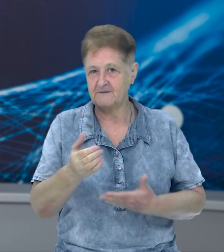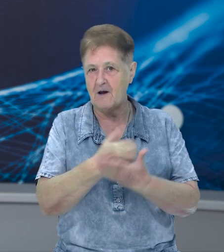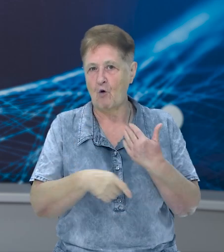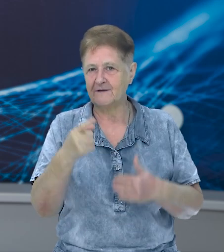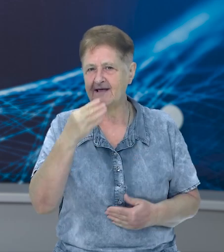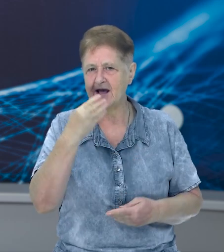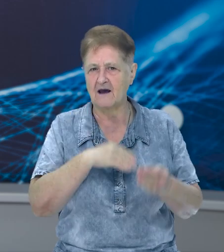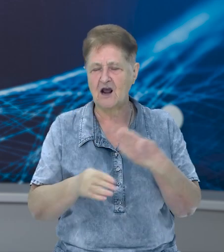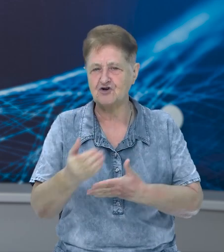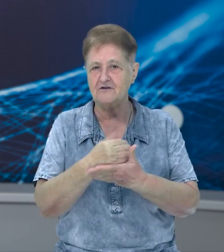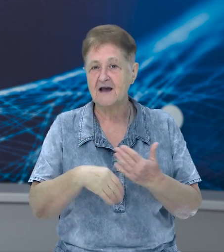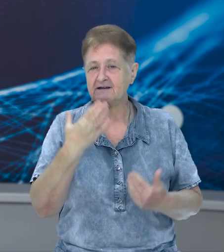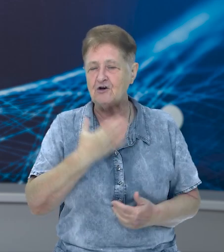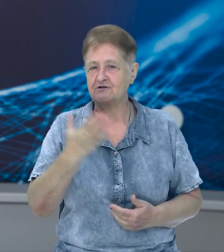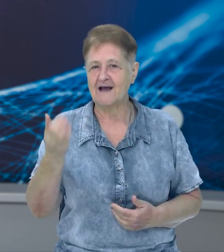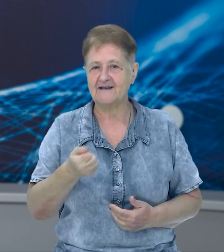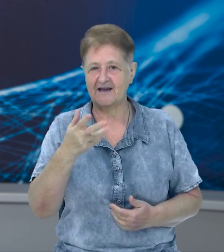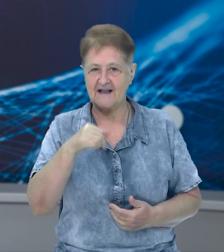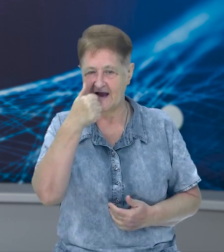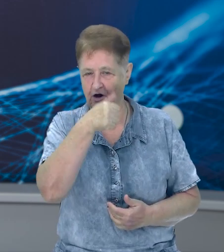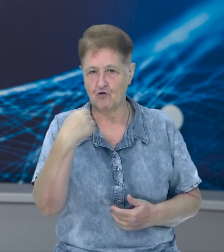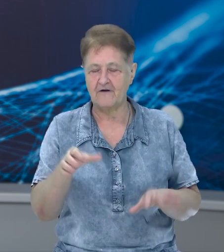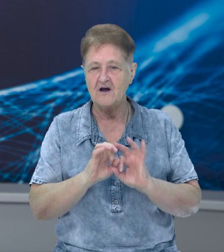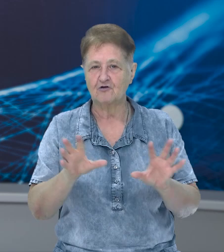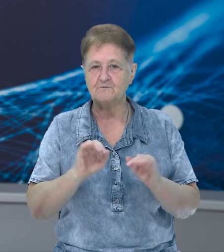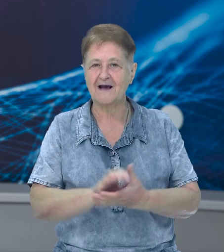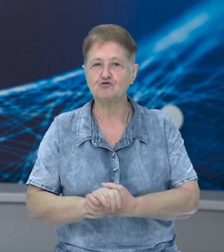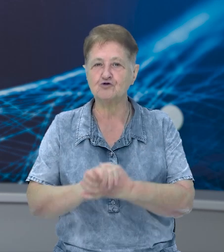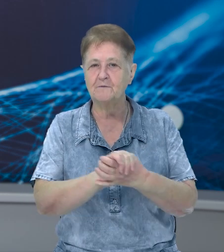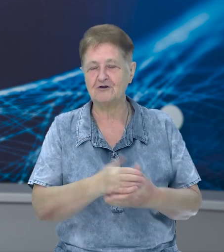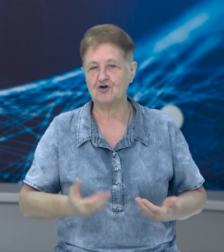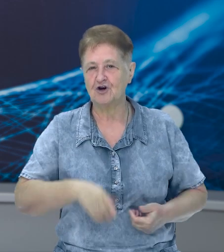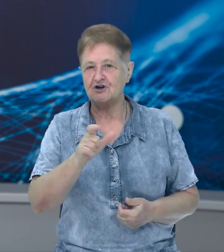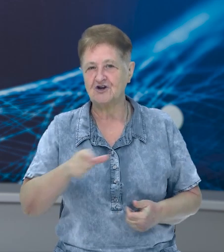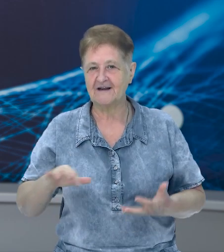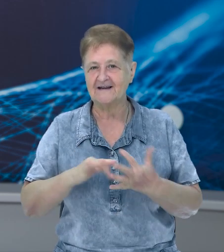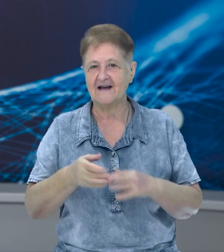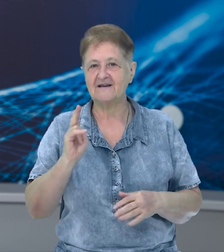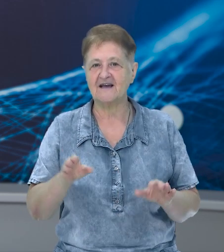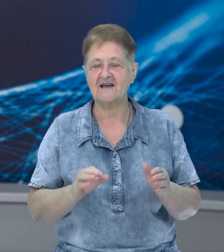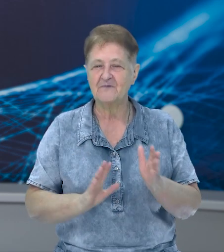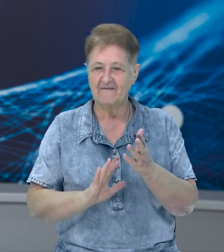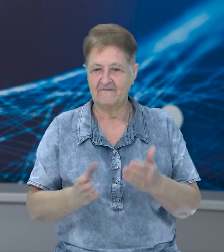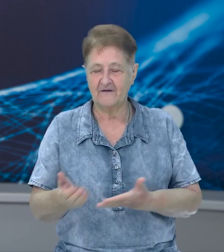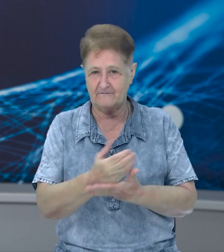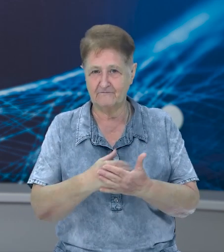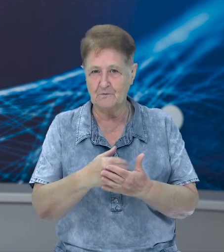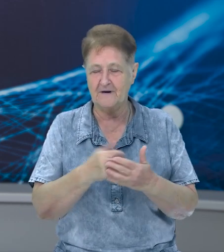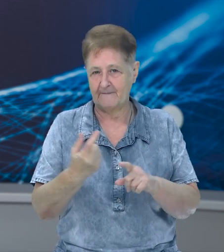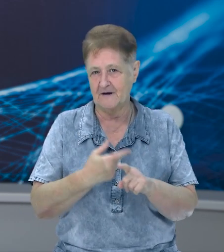найкращих врожаїв за останні кілька років, розповіли суспільному жителі села, які вирощують картоплю на продаж.